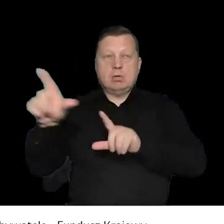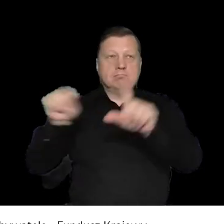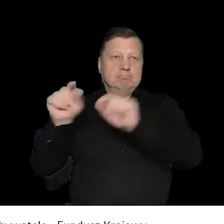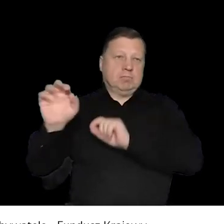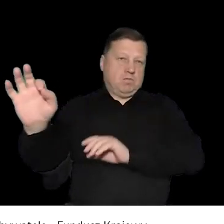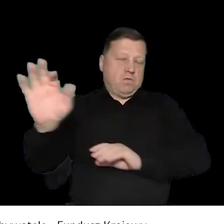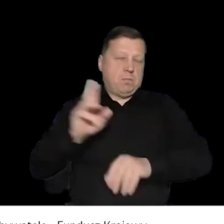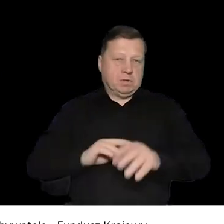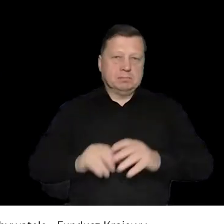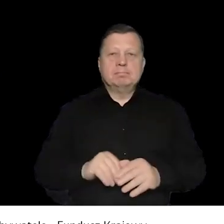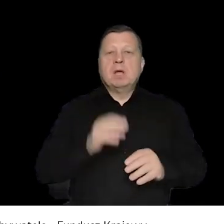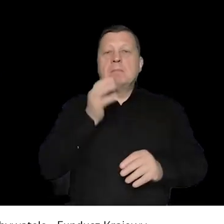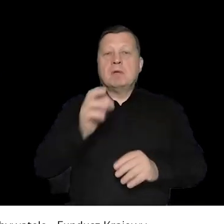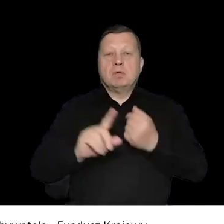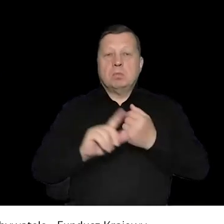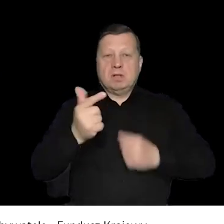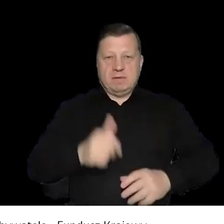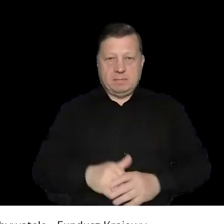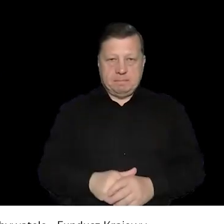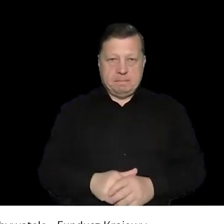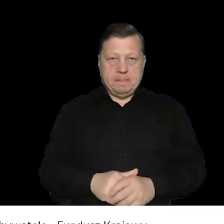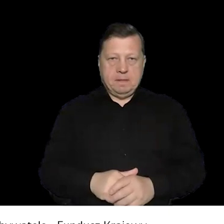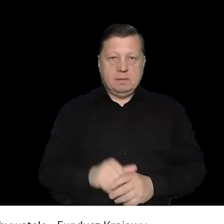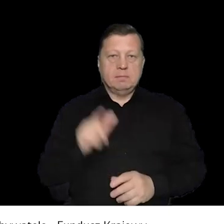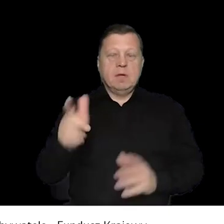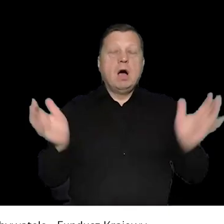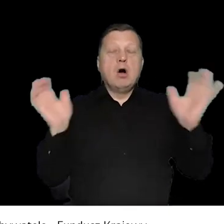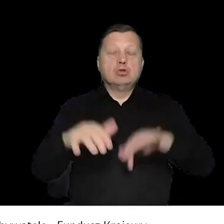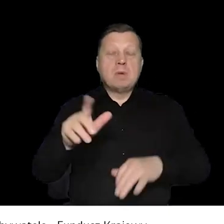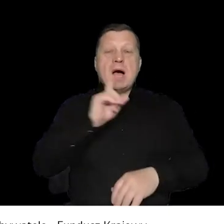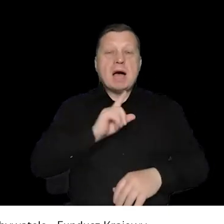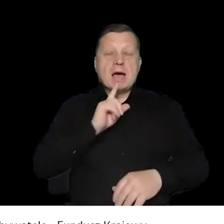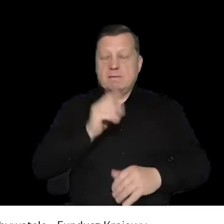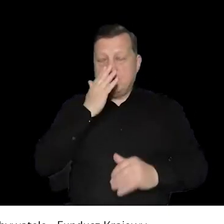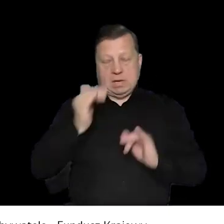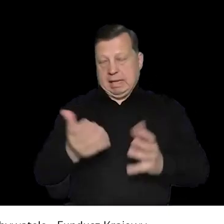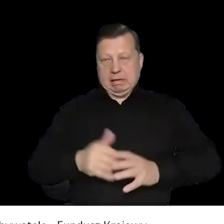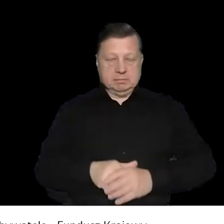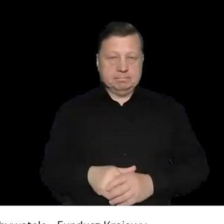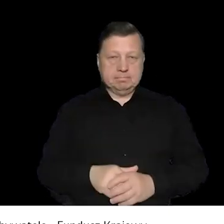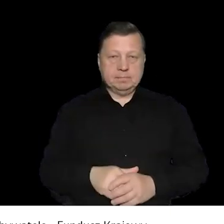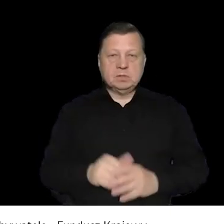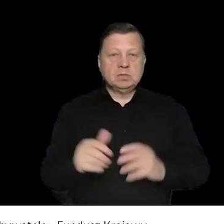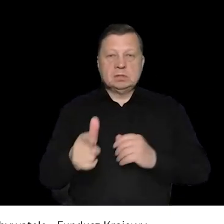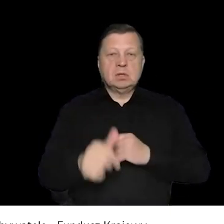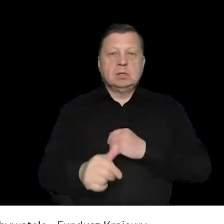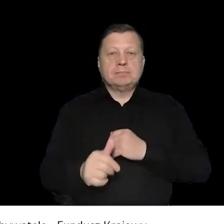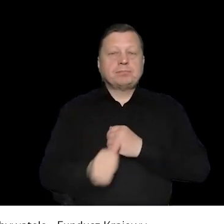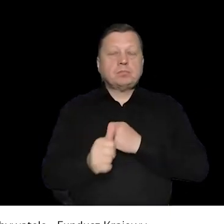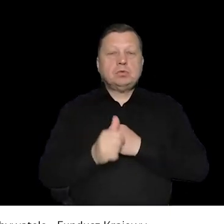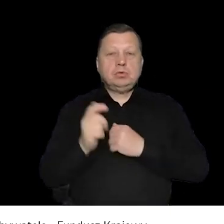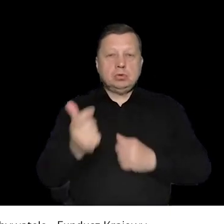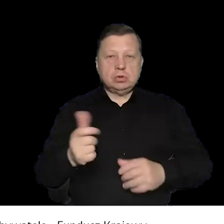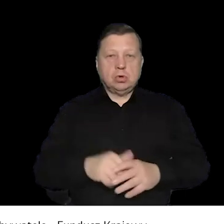Super, dziękuję. Która na podstawie danych po prostu dobiera siłę i środki. Super. To pytanie numer dwa. Jak wygląda